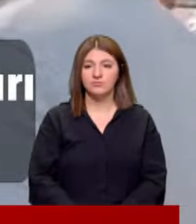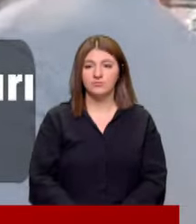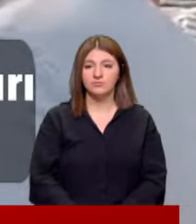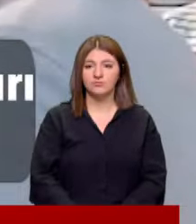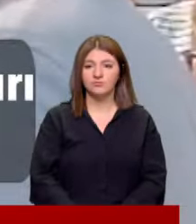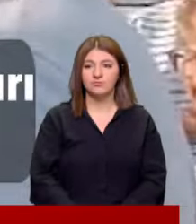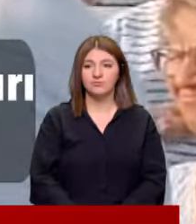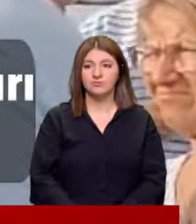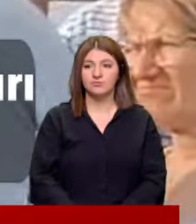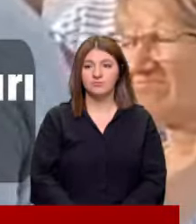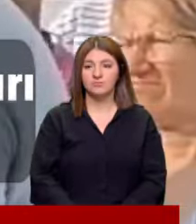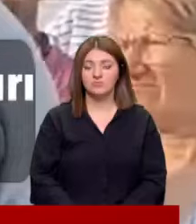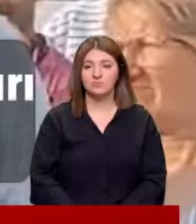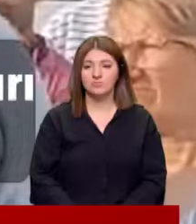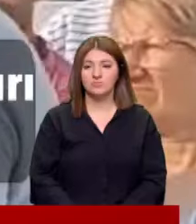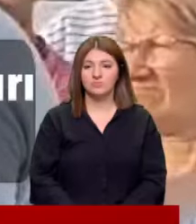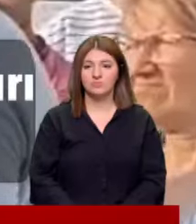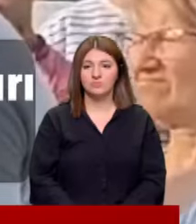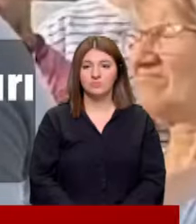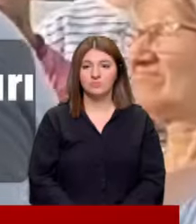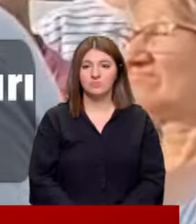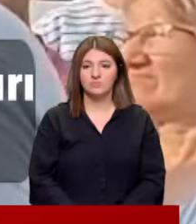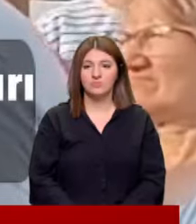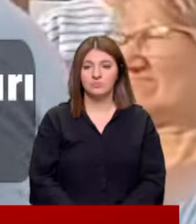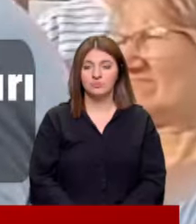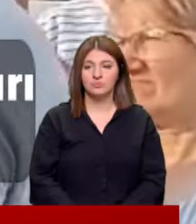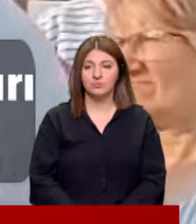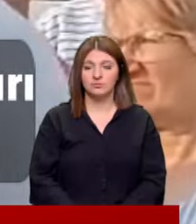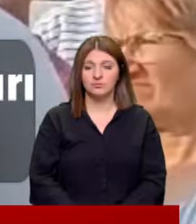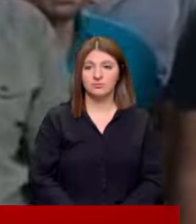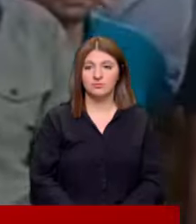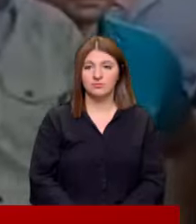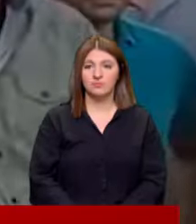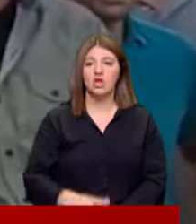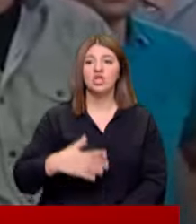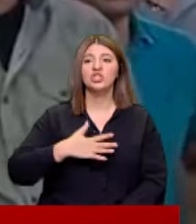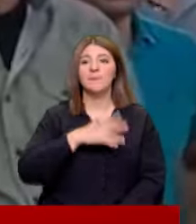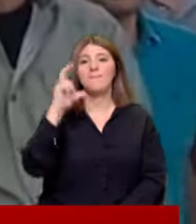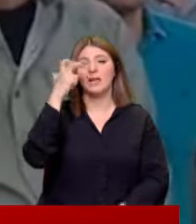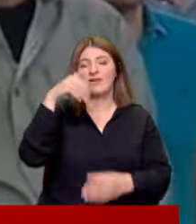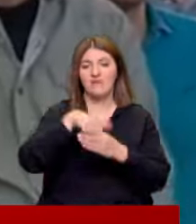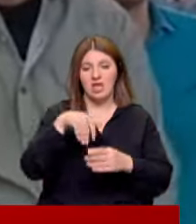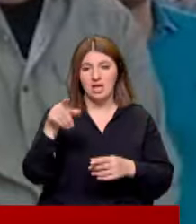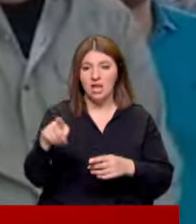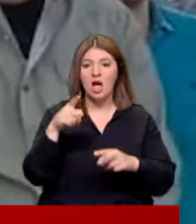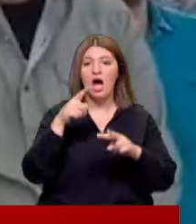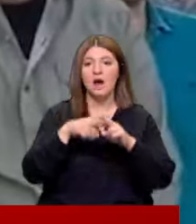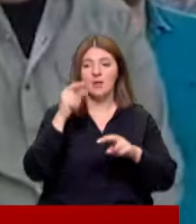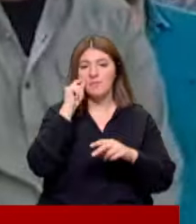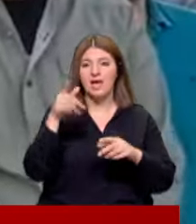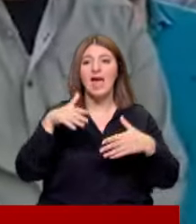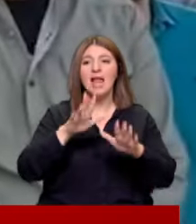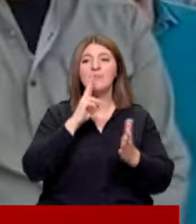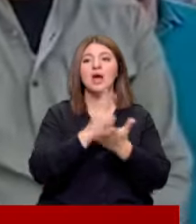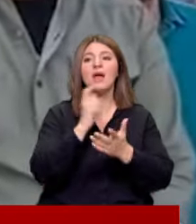biz bu arkadaşları sendika üyesi oldukları için işten çıkarttık CHP Manisa Milletvekili Ahmet Vehbi Bakırlıoğlu